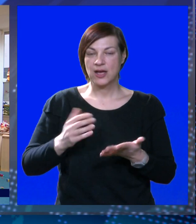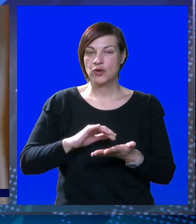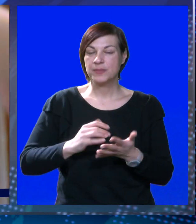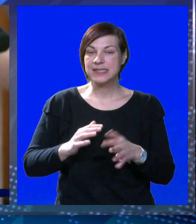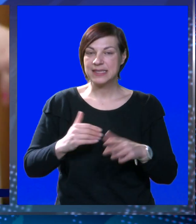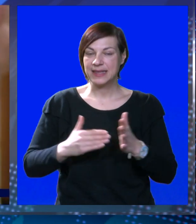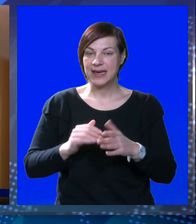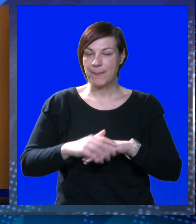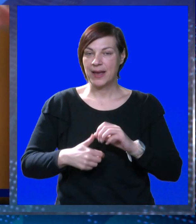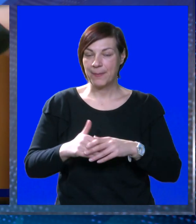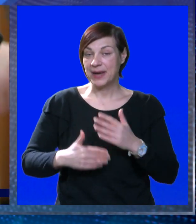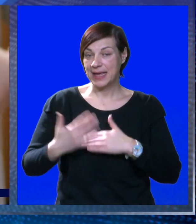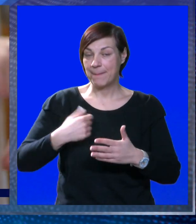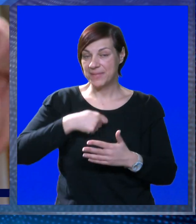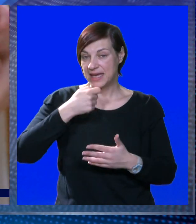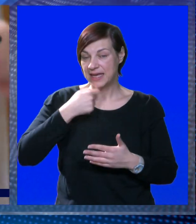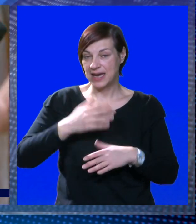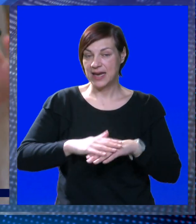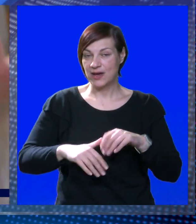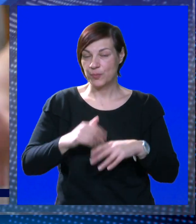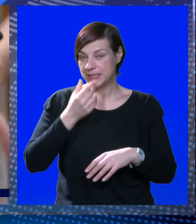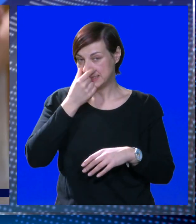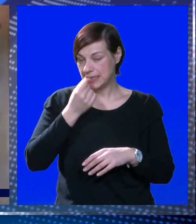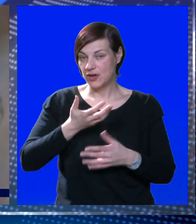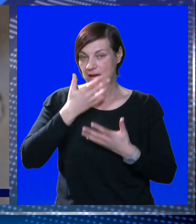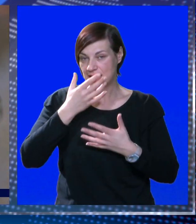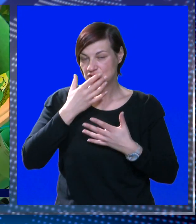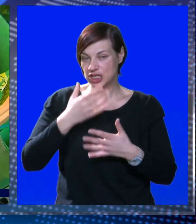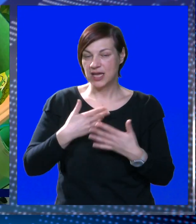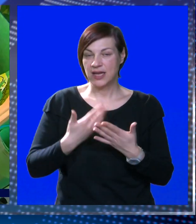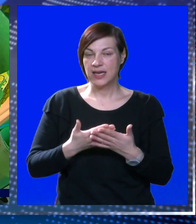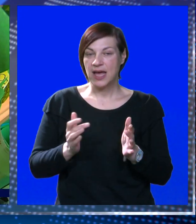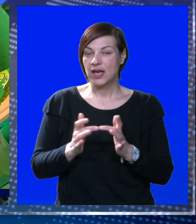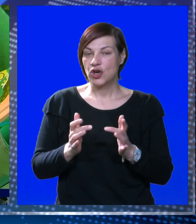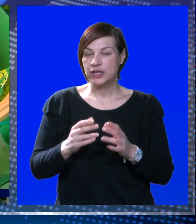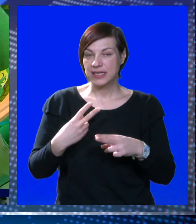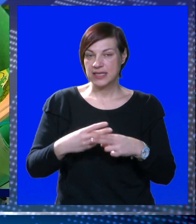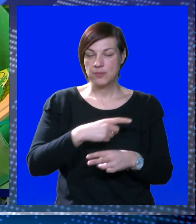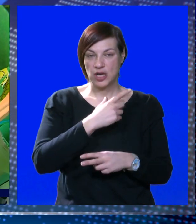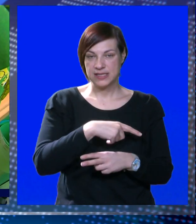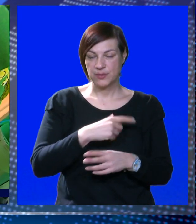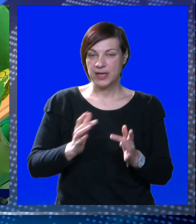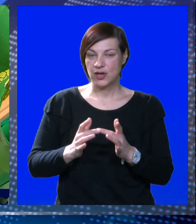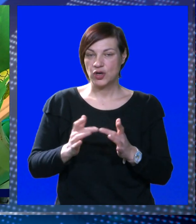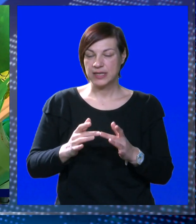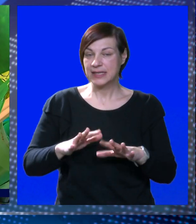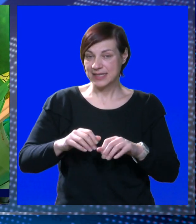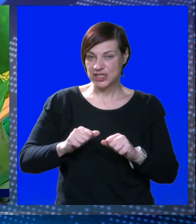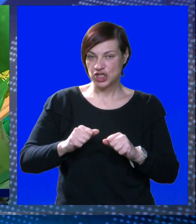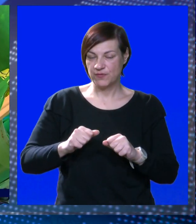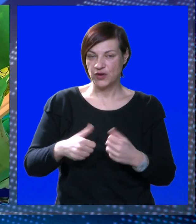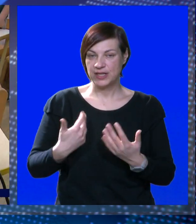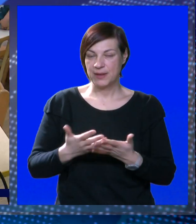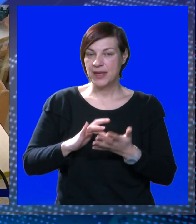kako bi se ruke trebale prati i prije jela. Nakon brisanja nosa, kašljanja, kihanja, kontakta sa bolesnom osobom, kontakta sa